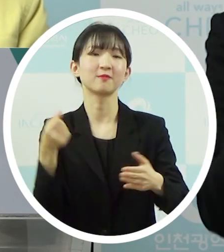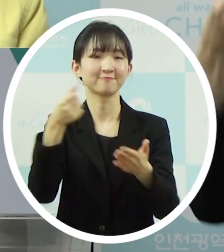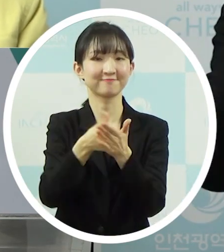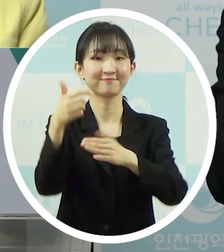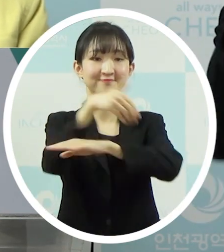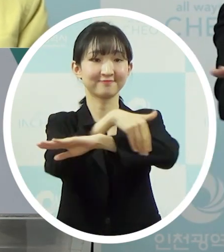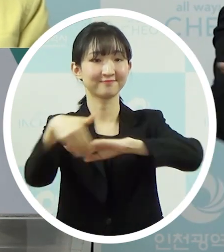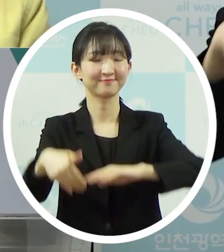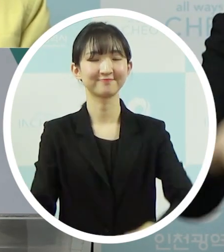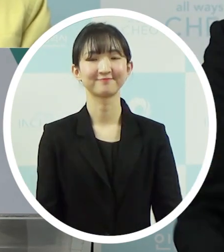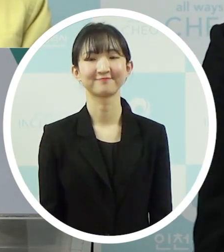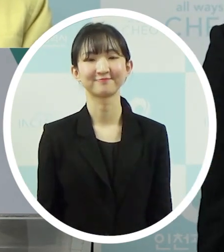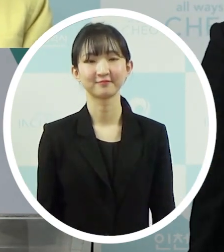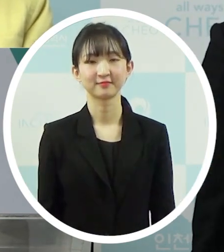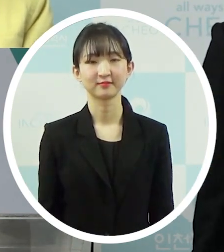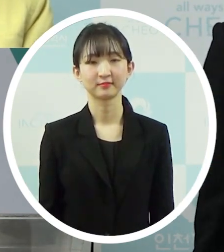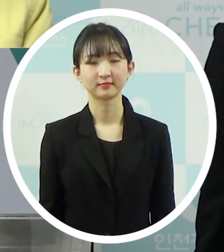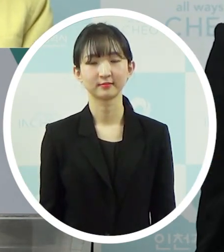그럴 계획에 있습니다.